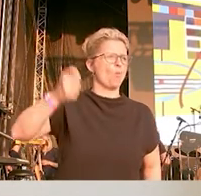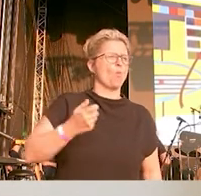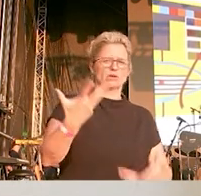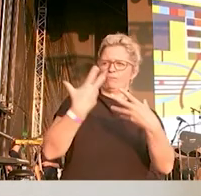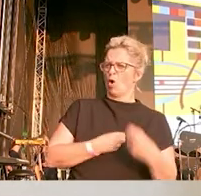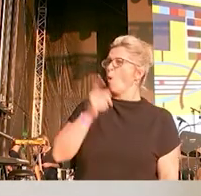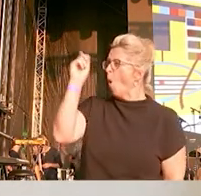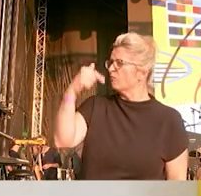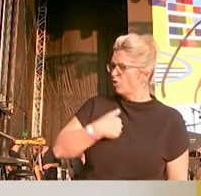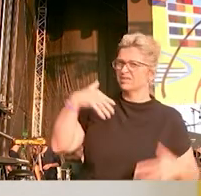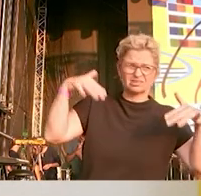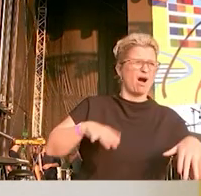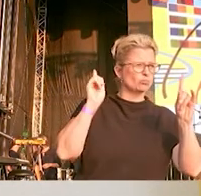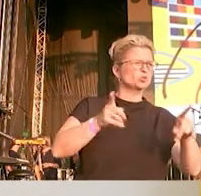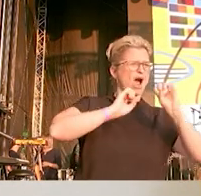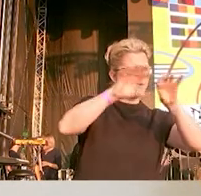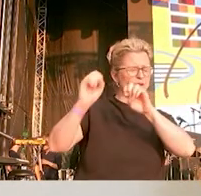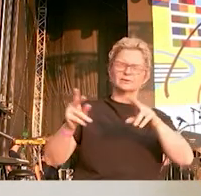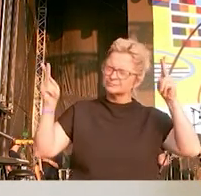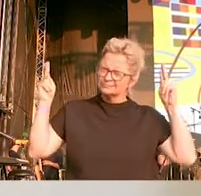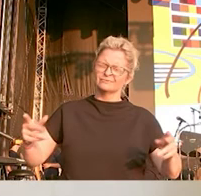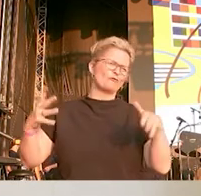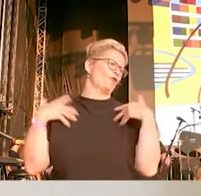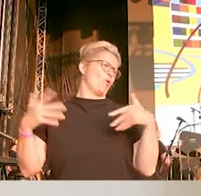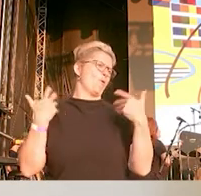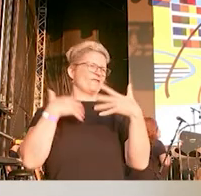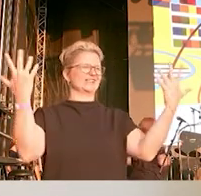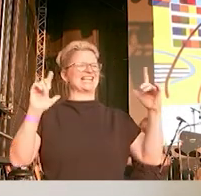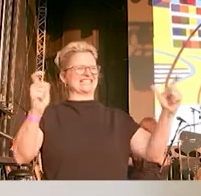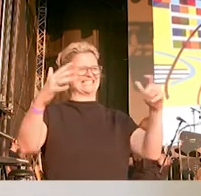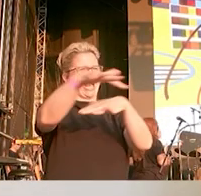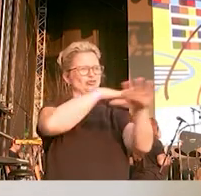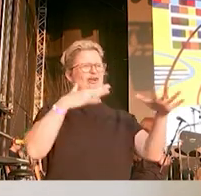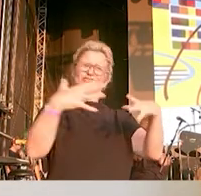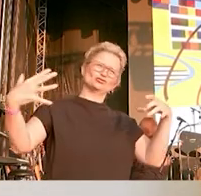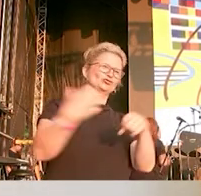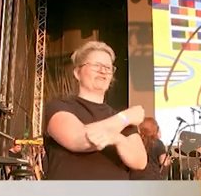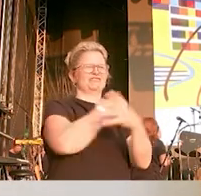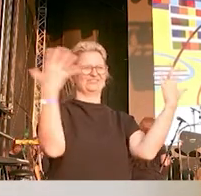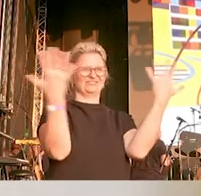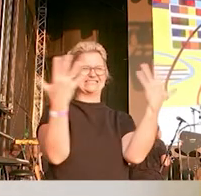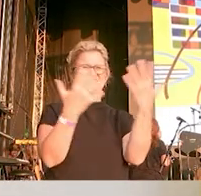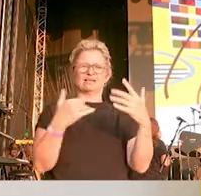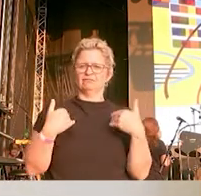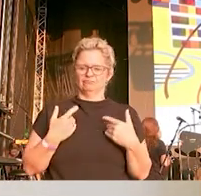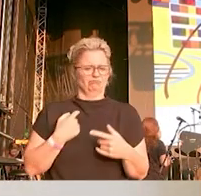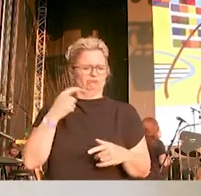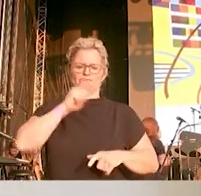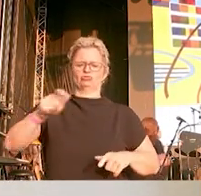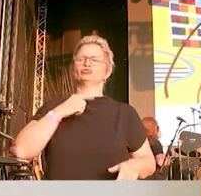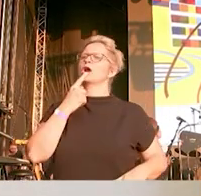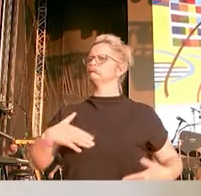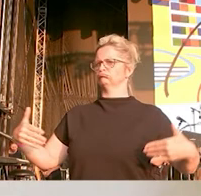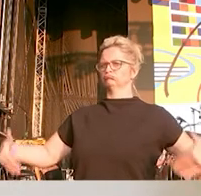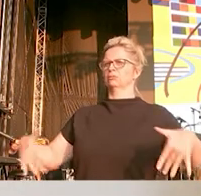und aufklärerisch handeln. Und ich freue mich wirklich sehr, dass diese Gesellschaft es geschafft hat, dass so viele Menschen jetzt sagen, wir zeigen Gesicht,